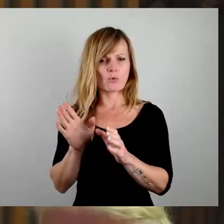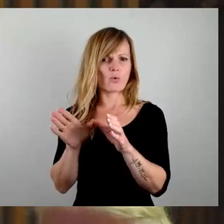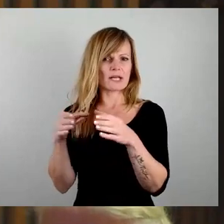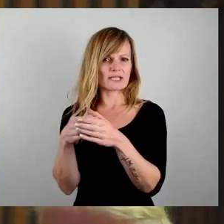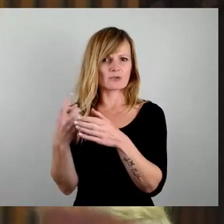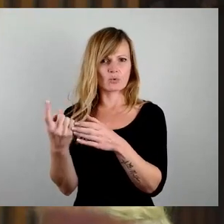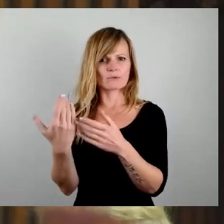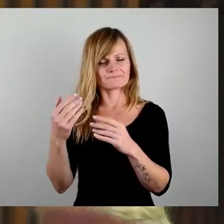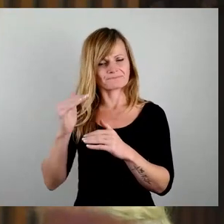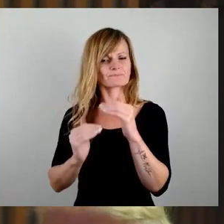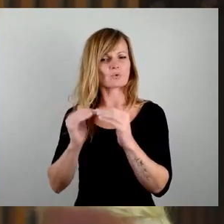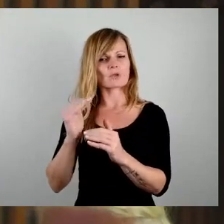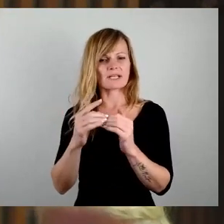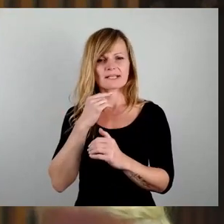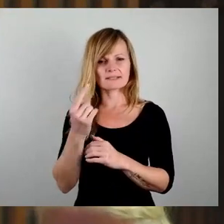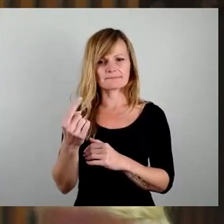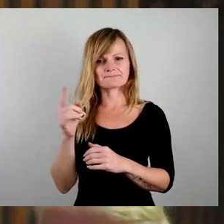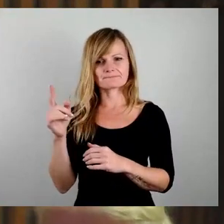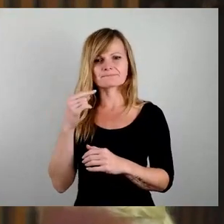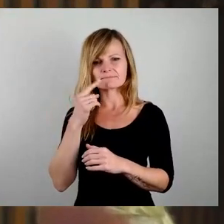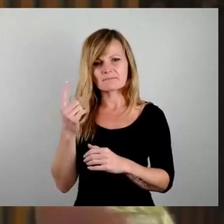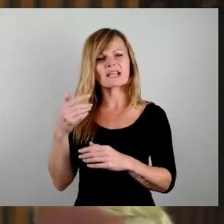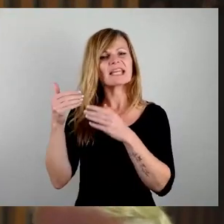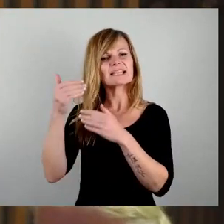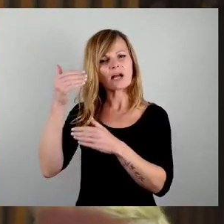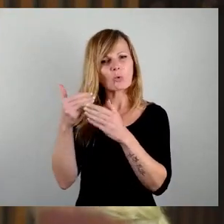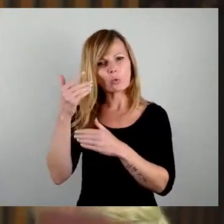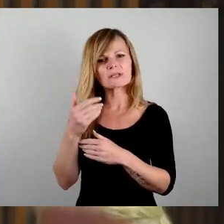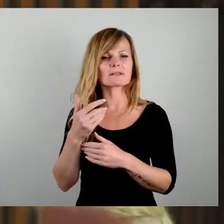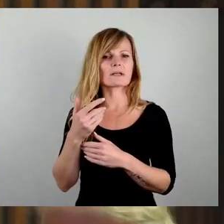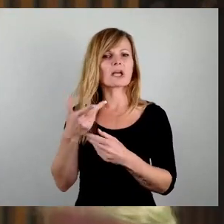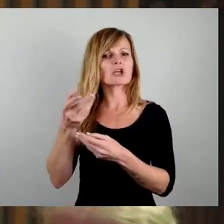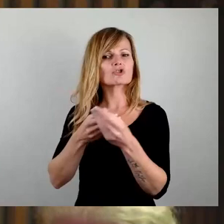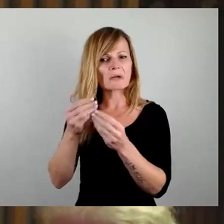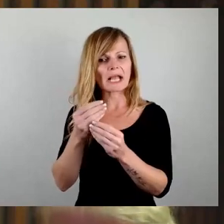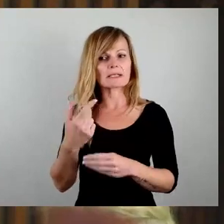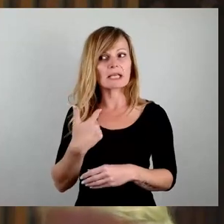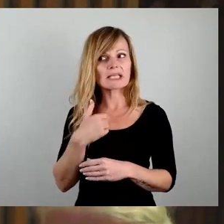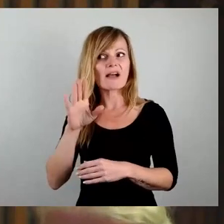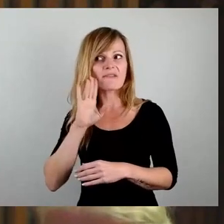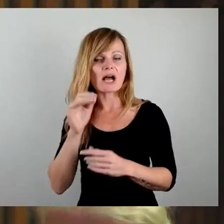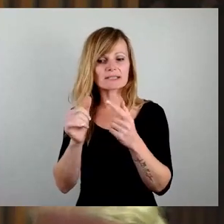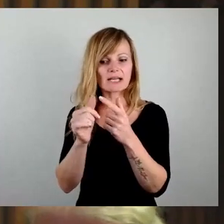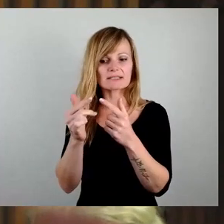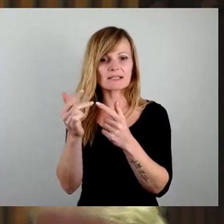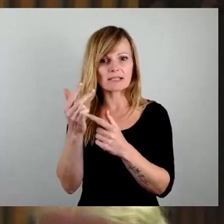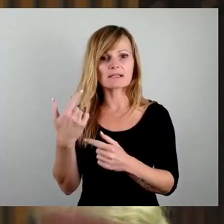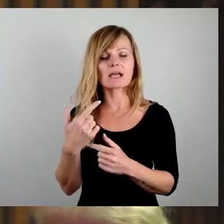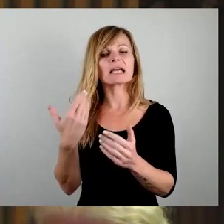sagt, ich habe dann in Hintergrundgesprächen dieses und jenes erfahren und das hat mich dann überzeugt,